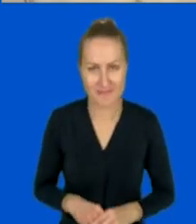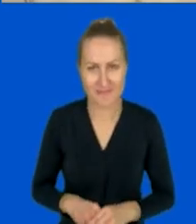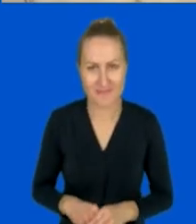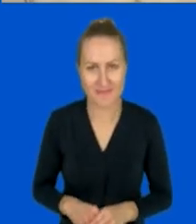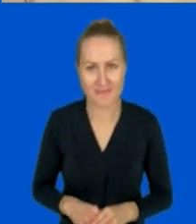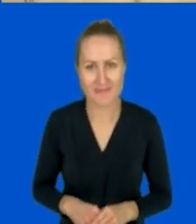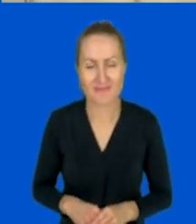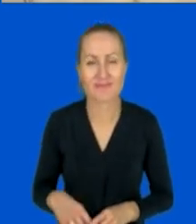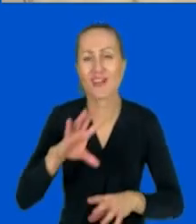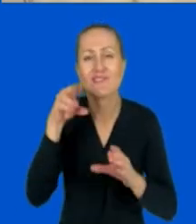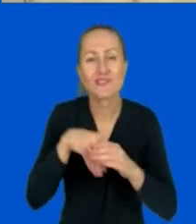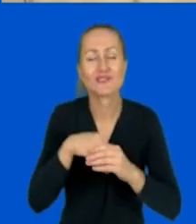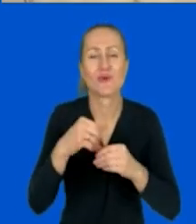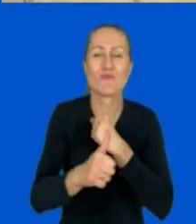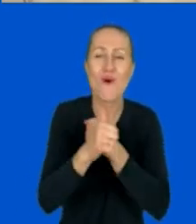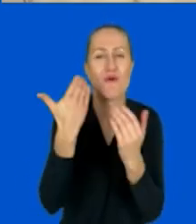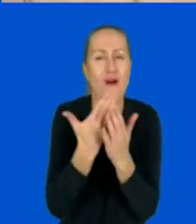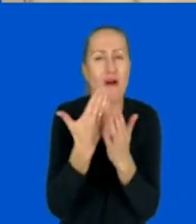Wszelkie powody, które Wam przychodzą do głowy.